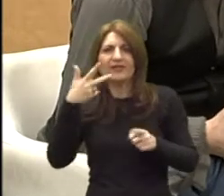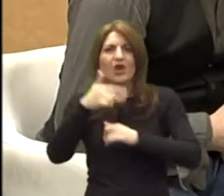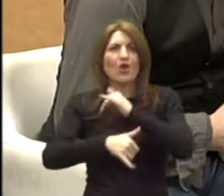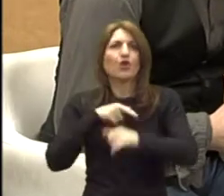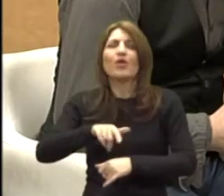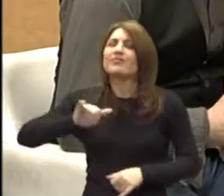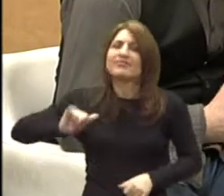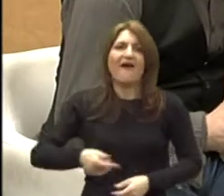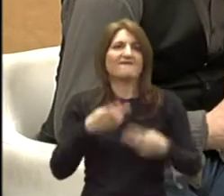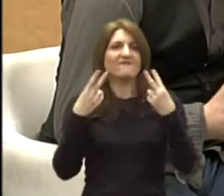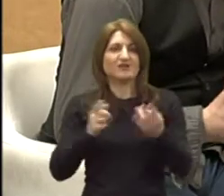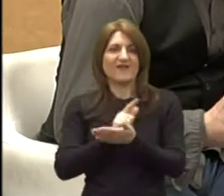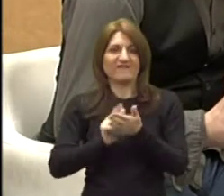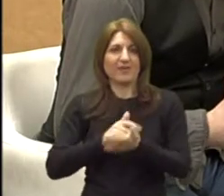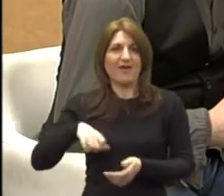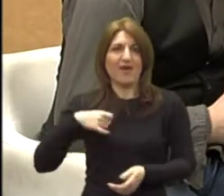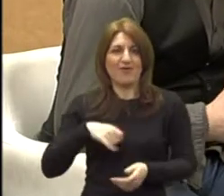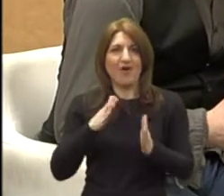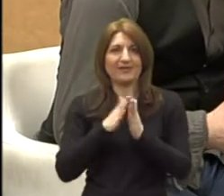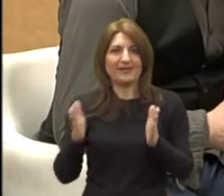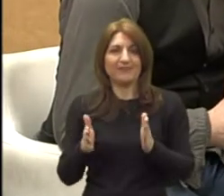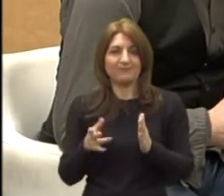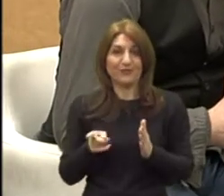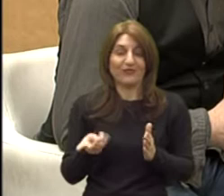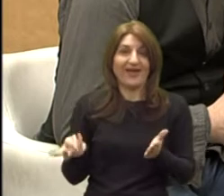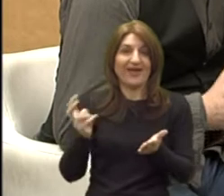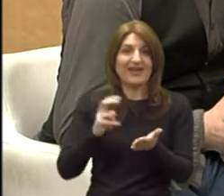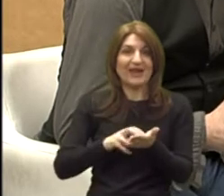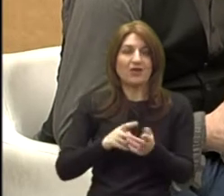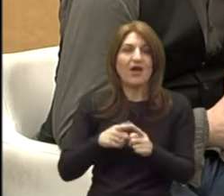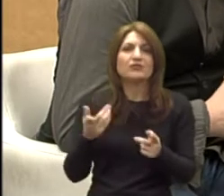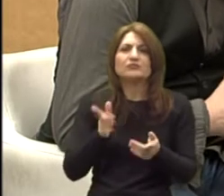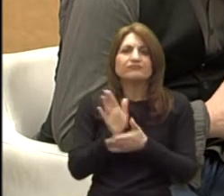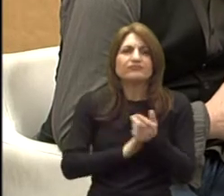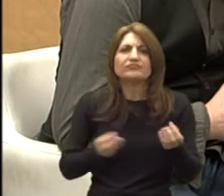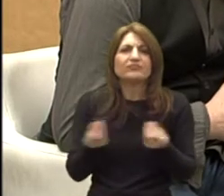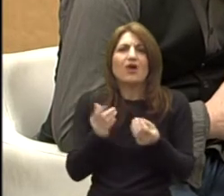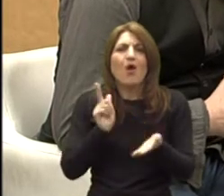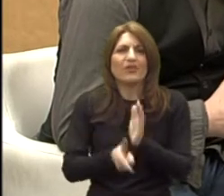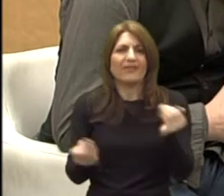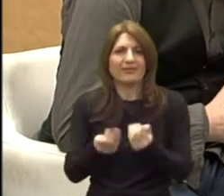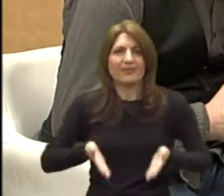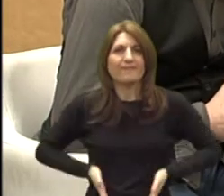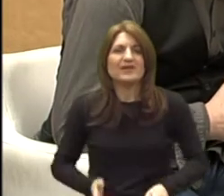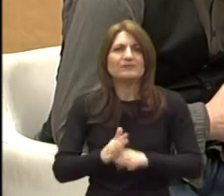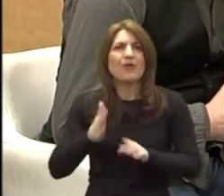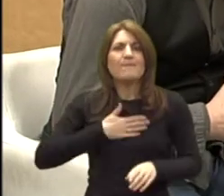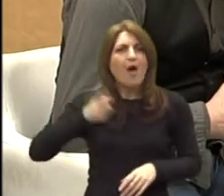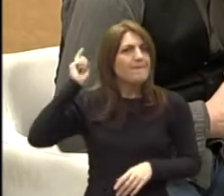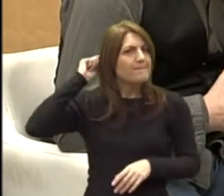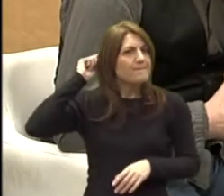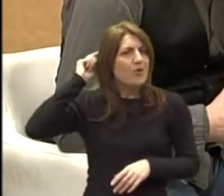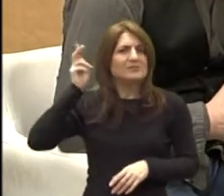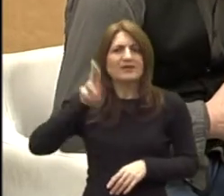najvažnije. I kad govorimo o toj ranoj intervenciji. Zašto se ona odvija odmah nakon rođenja djeta? Zato što u naš mozak ima mogućnost,